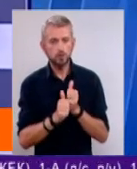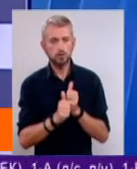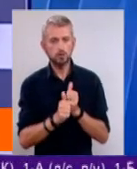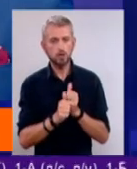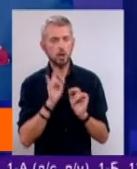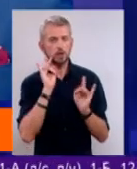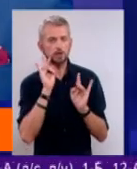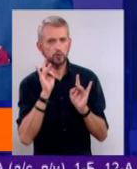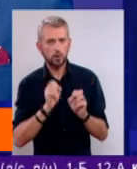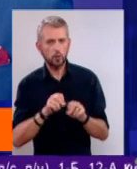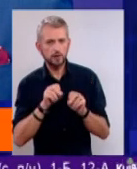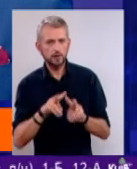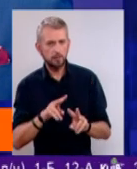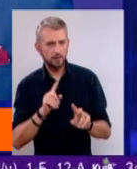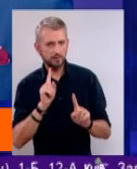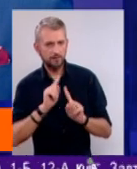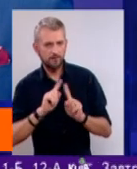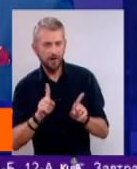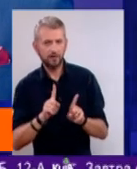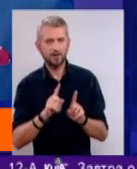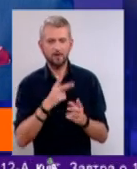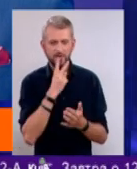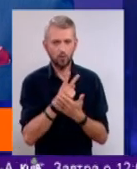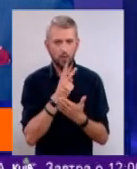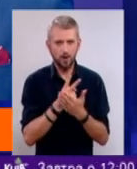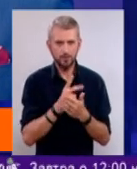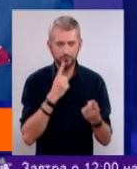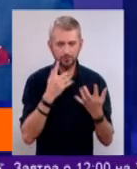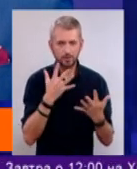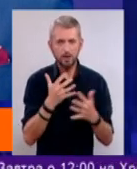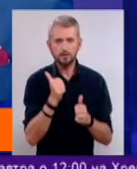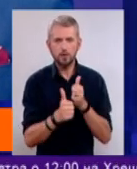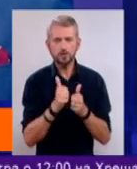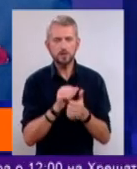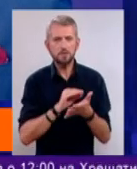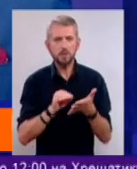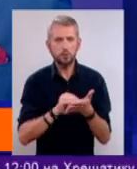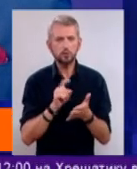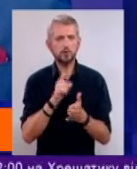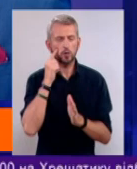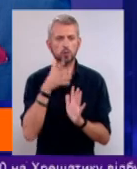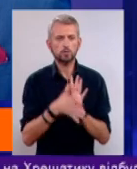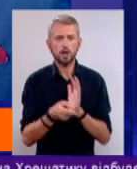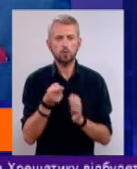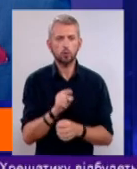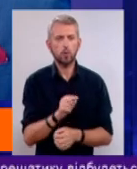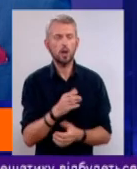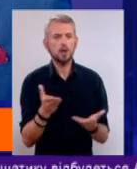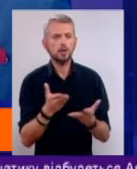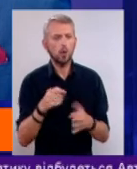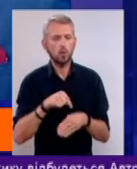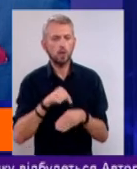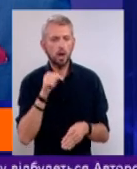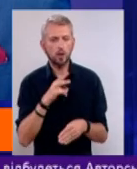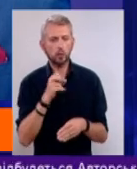спецефект, візуальний спецефект і так далі, він найчастіше прописується, тому числі, з розумінням того, яку реакцію